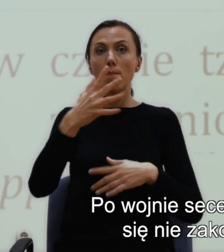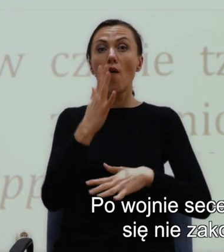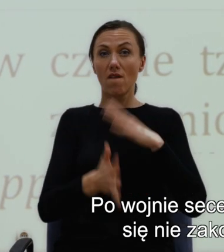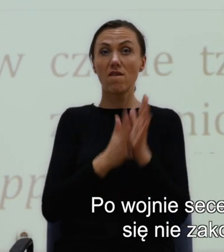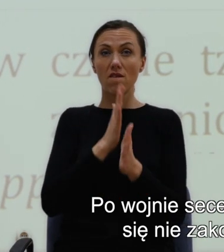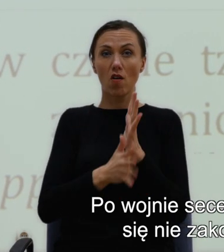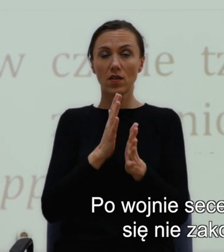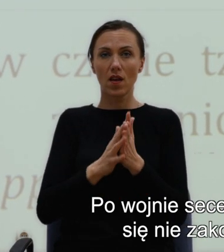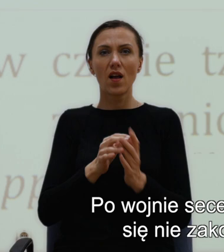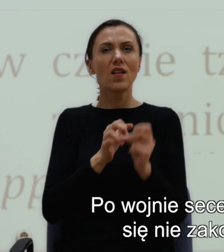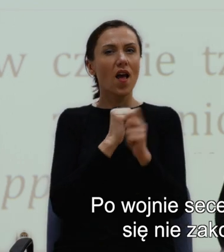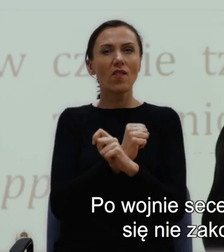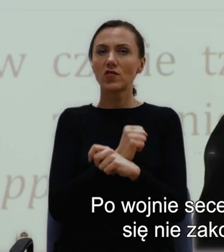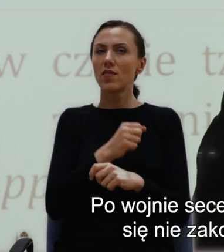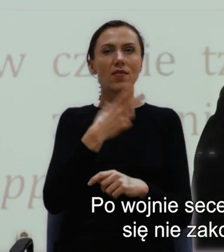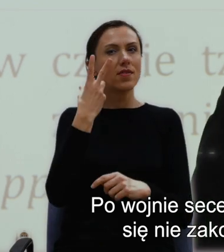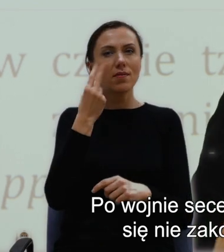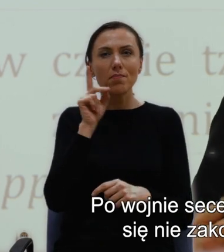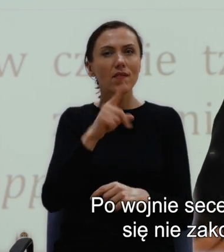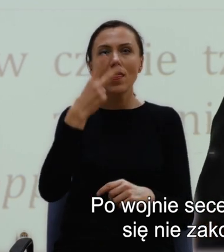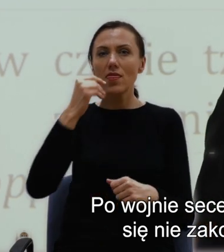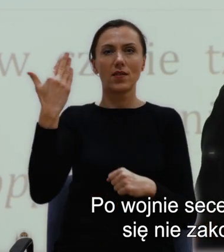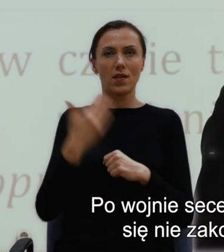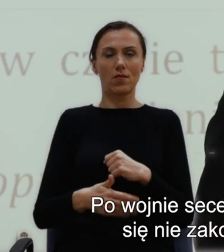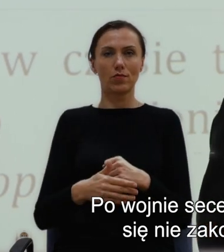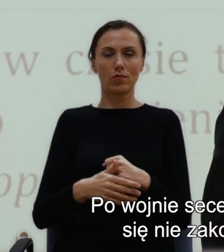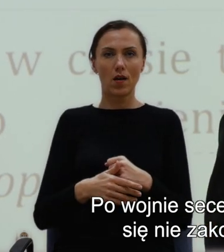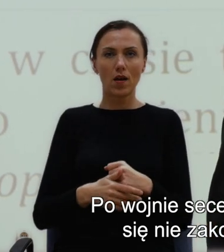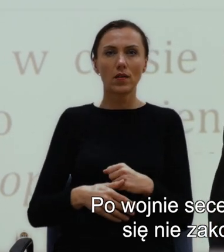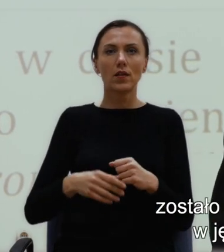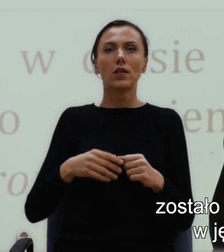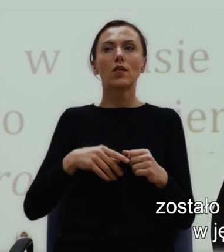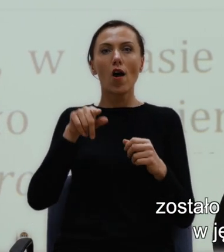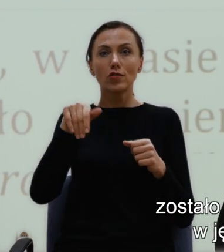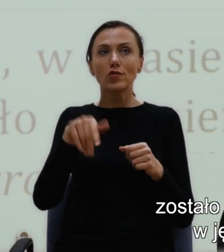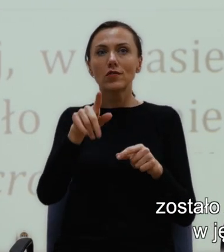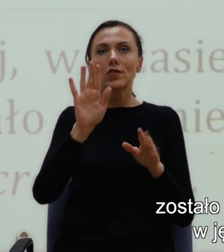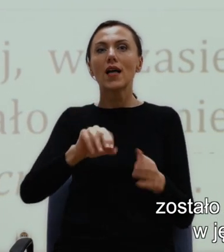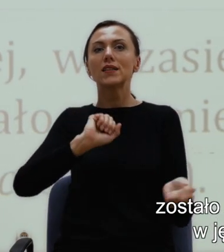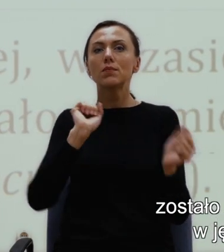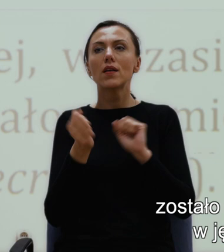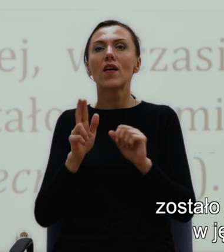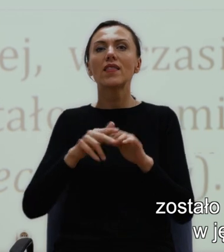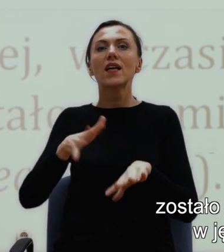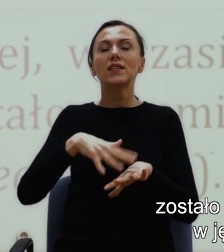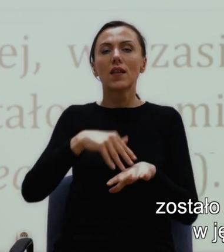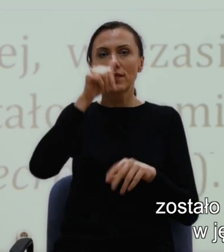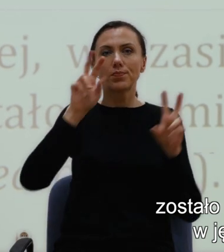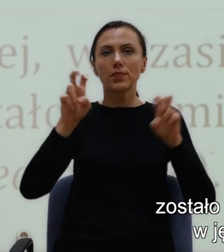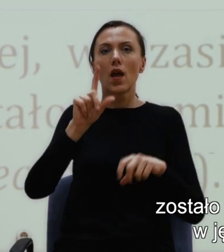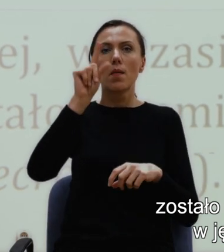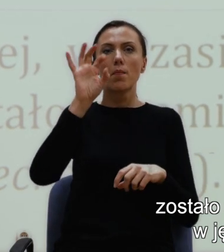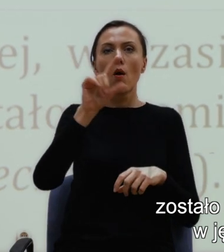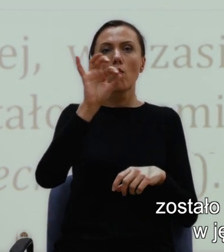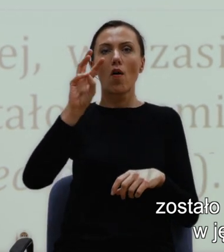jednakże, niewolnictwo tak naprawdę się nie zakończyło. W ramach procesu rekonstrukcji zostało zamienione na system połownictwa, tak w